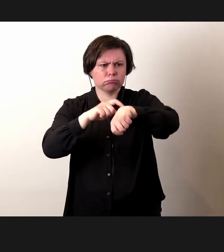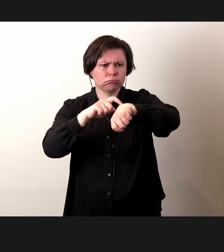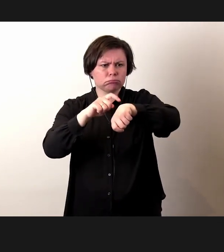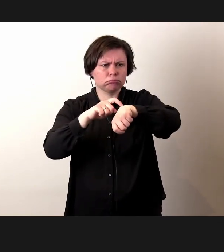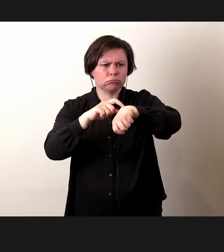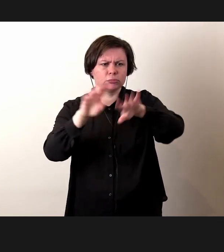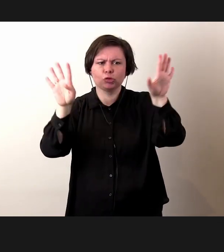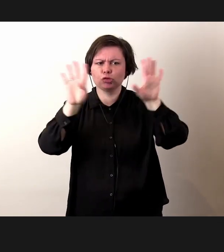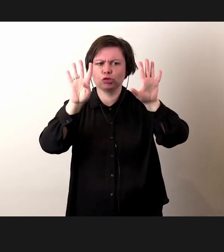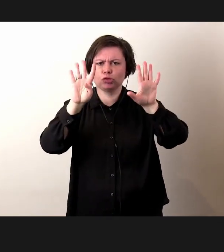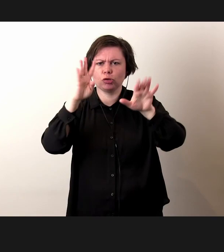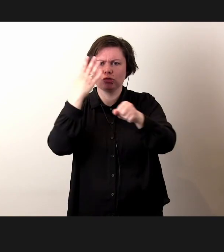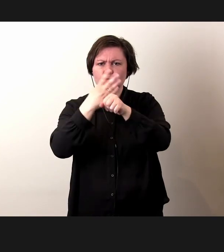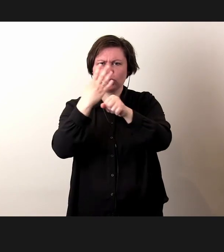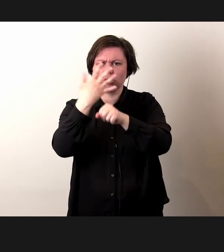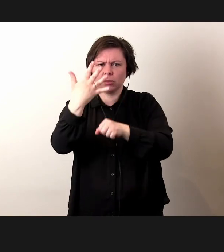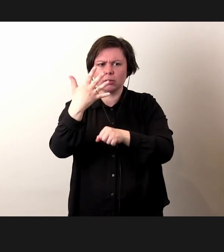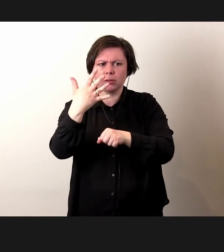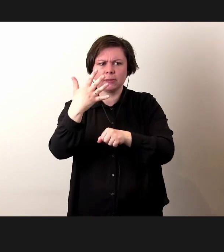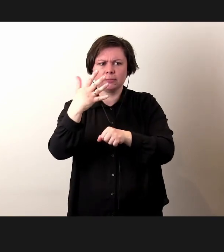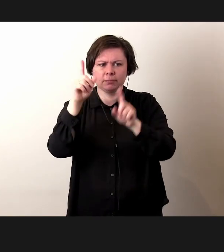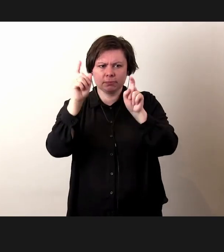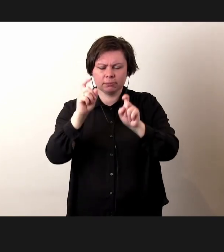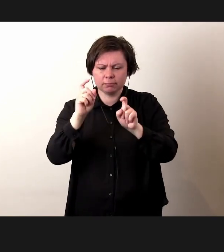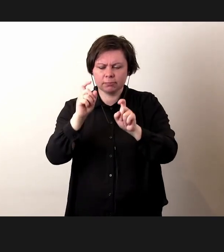o 9.45 nasz keynote.